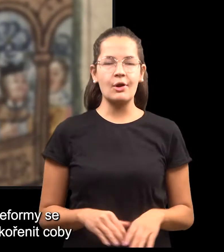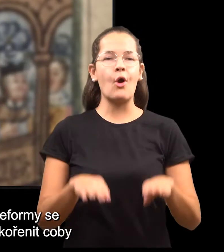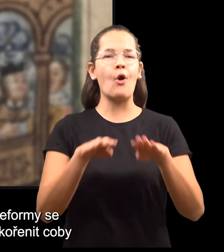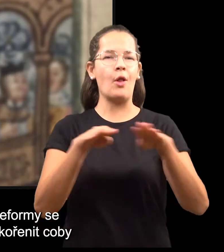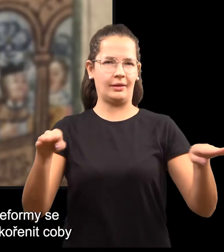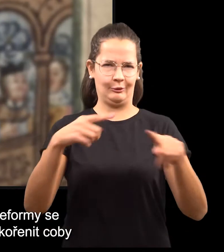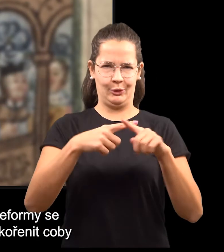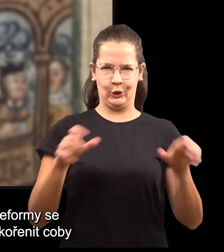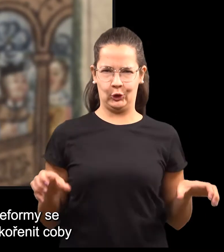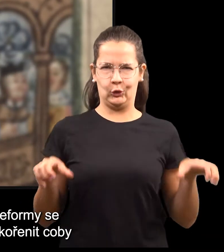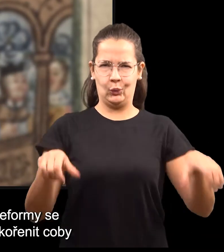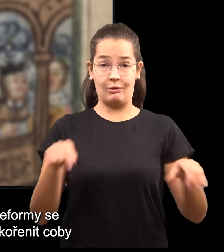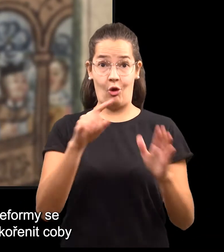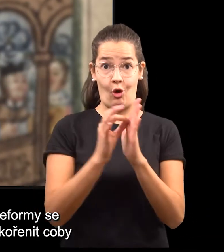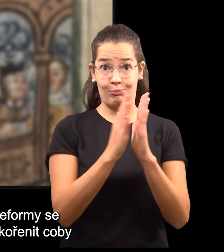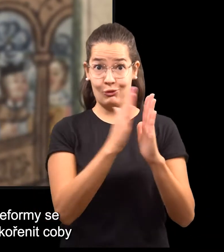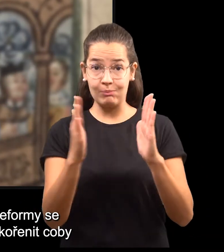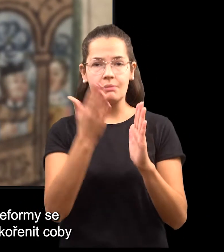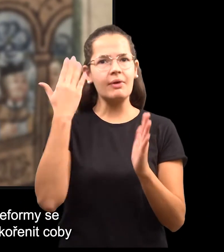Oltář a trůn